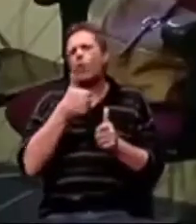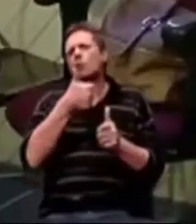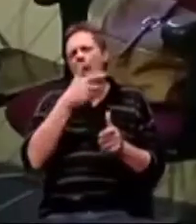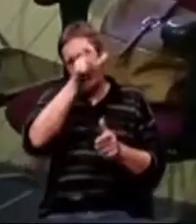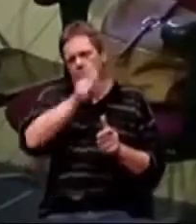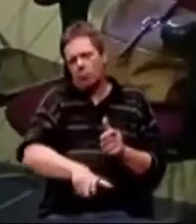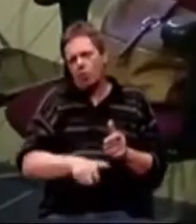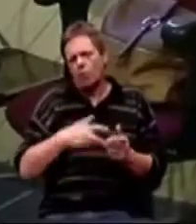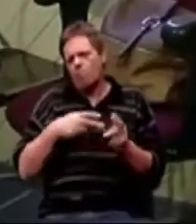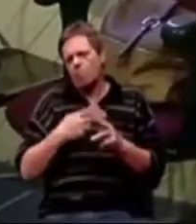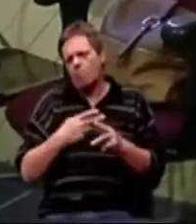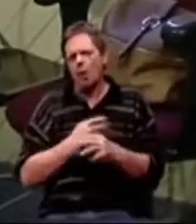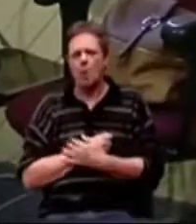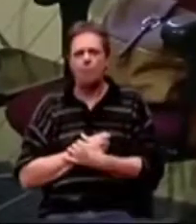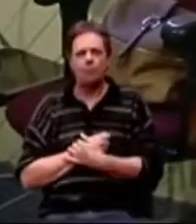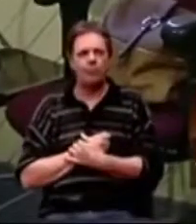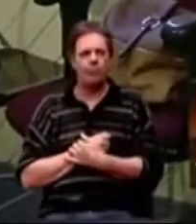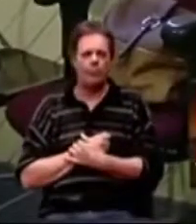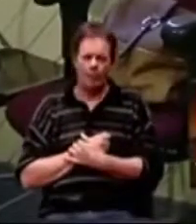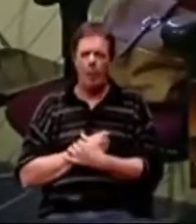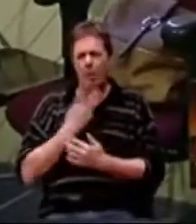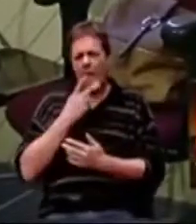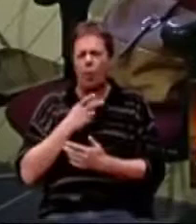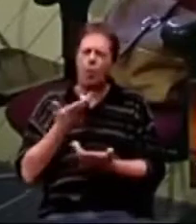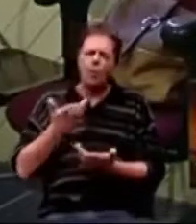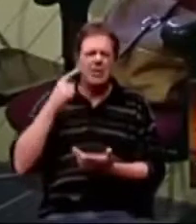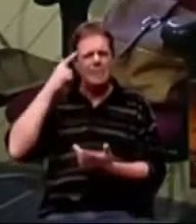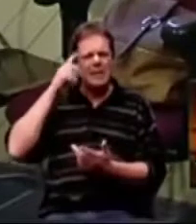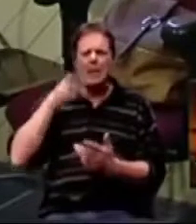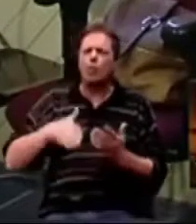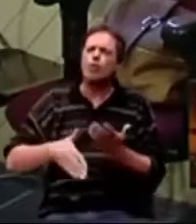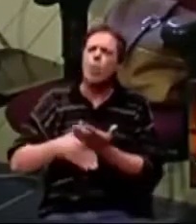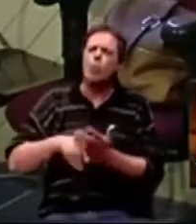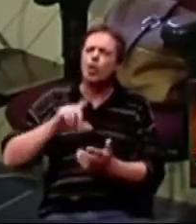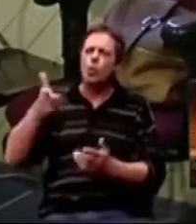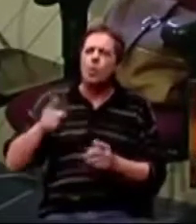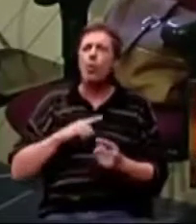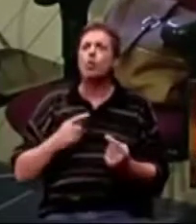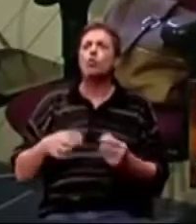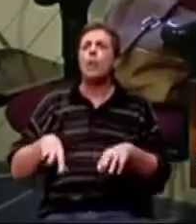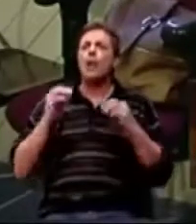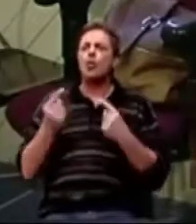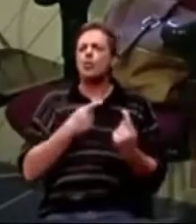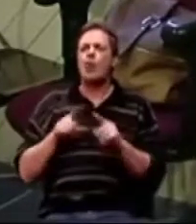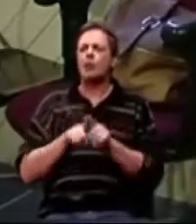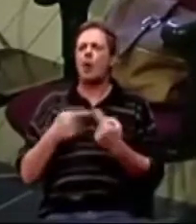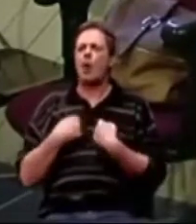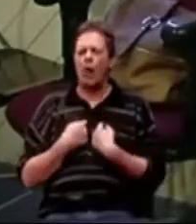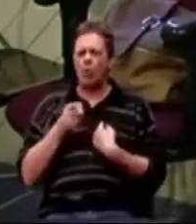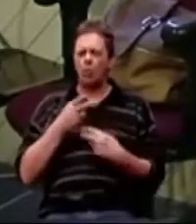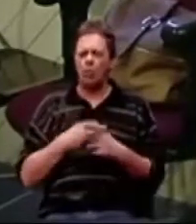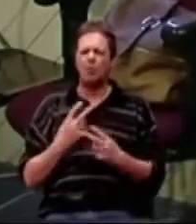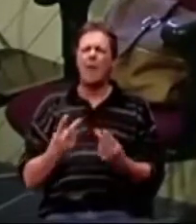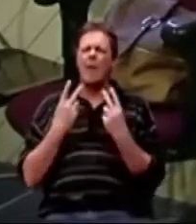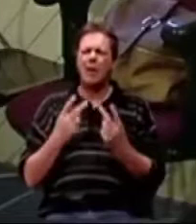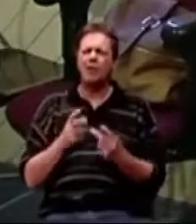znanjem, iskustvom mogu pomoći i drugima koji su se našli u situaciji kao i ja. Zapravo u toj bolesti je najvažnije